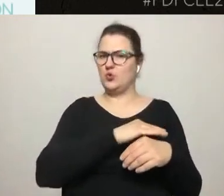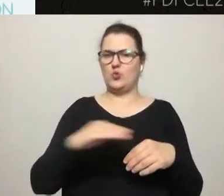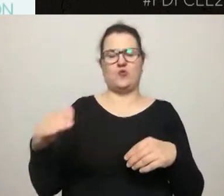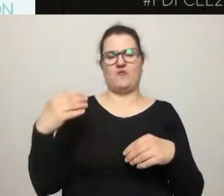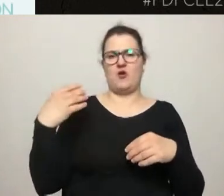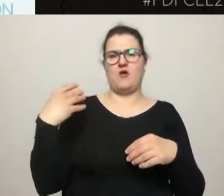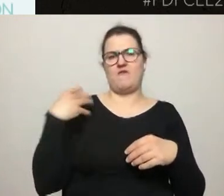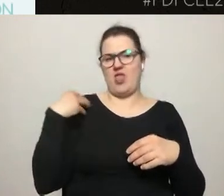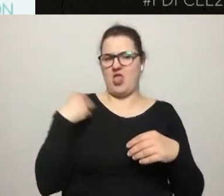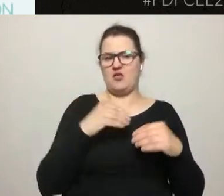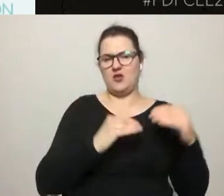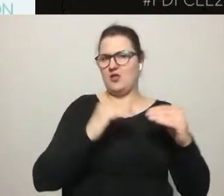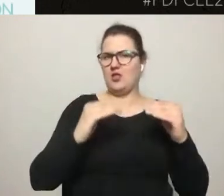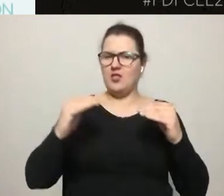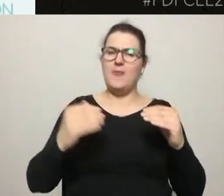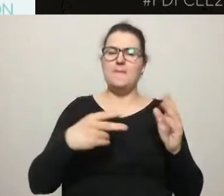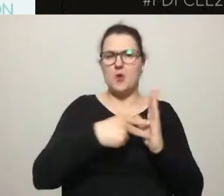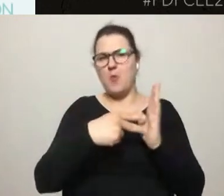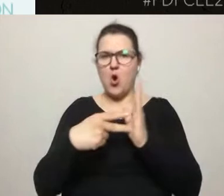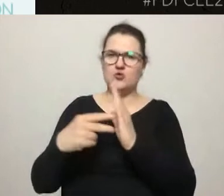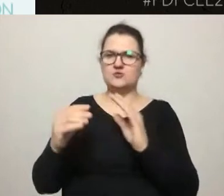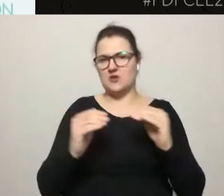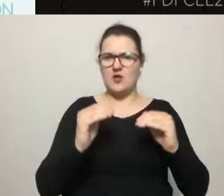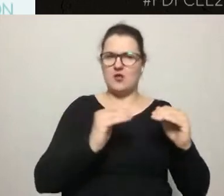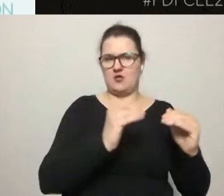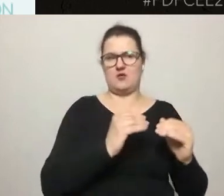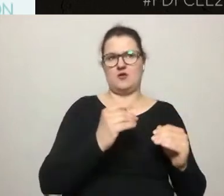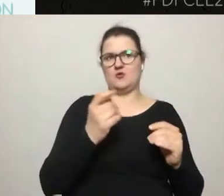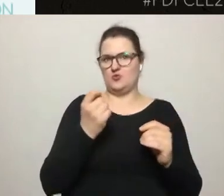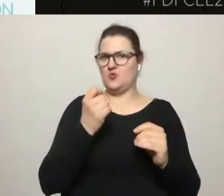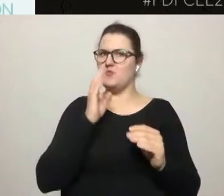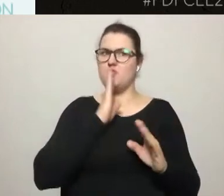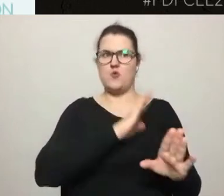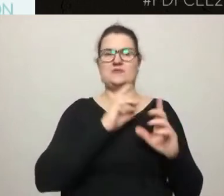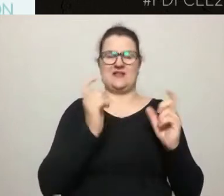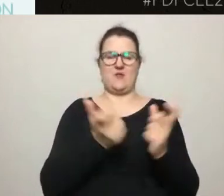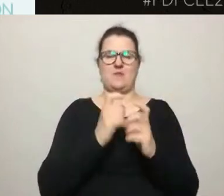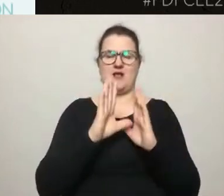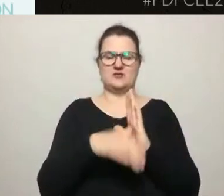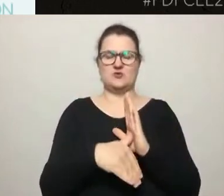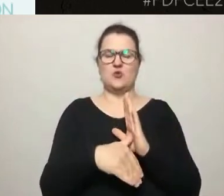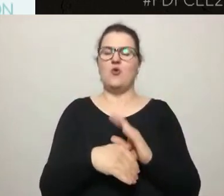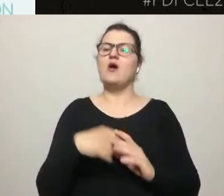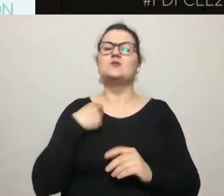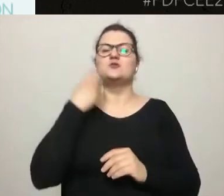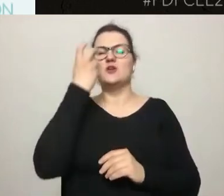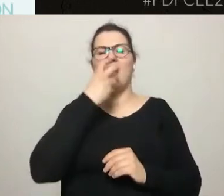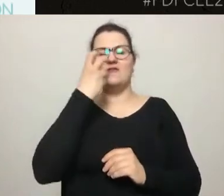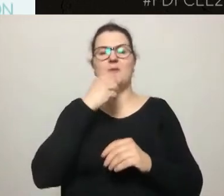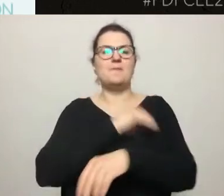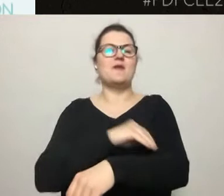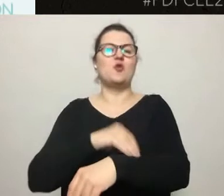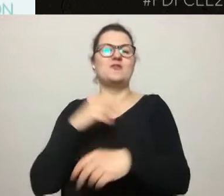niż w całym mieście. I co ważne, w tych metodach internetowych, z tych metod internetowych skorzystały osoby